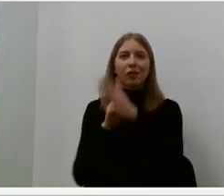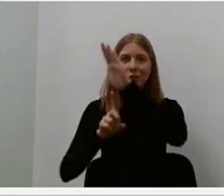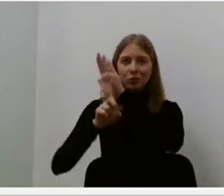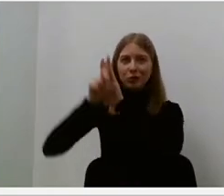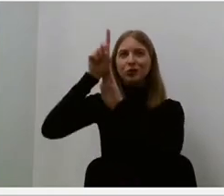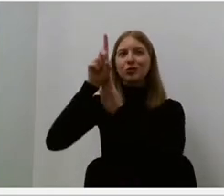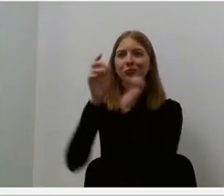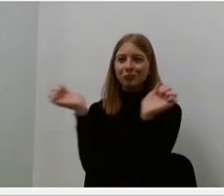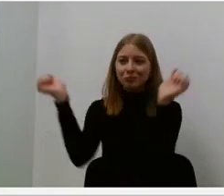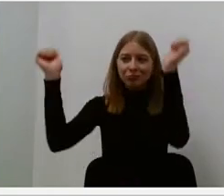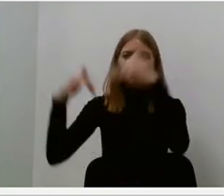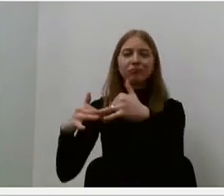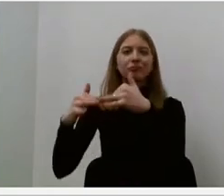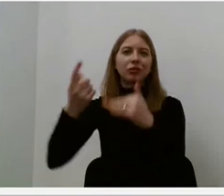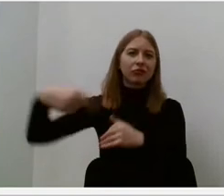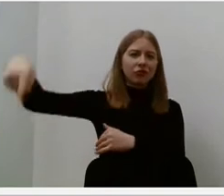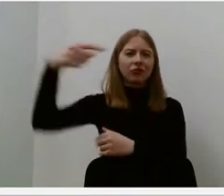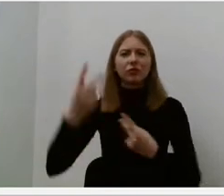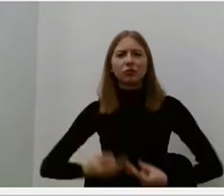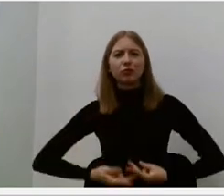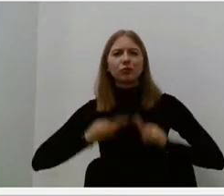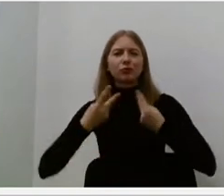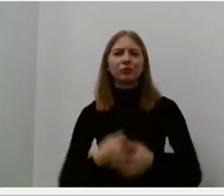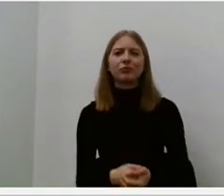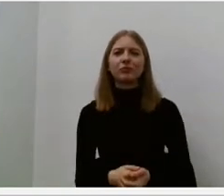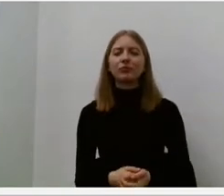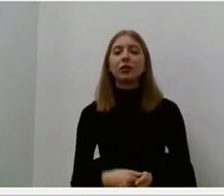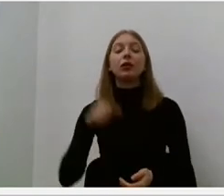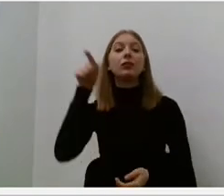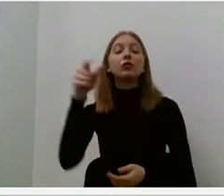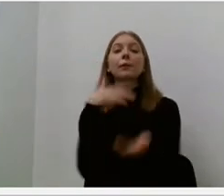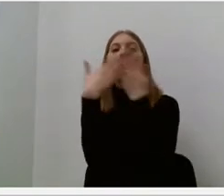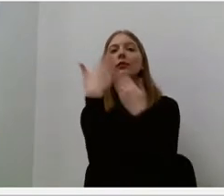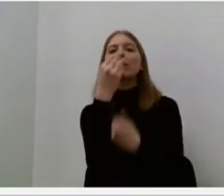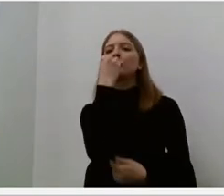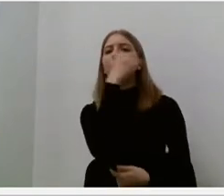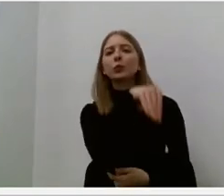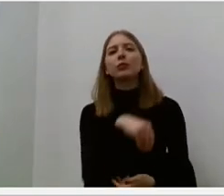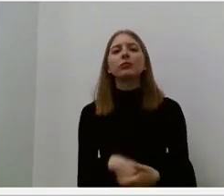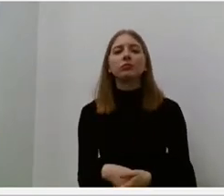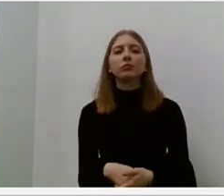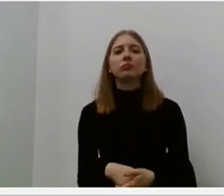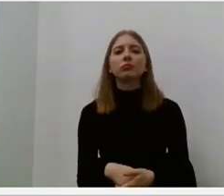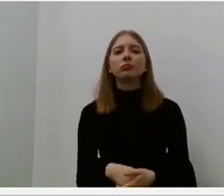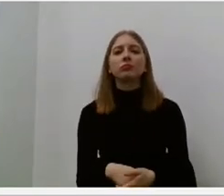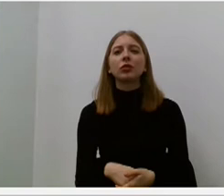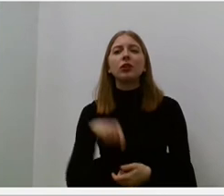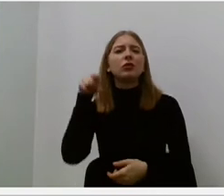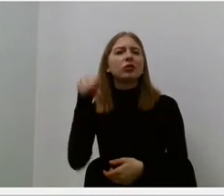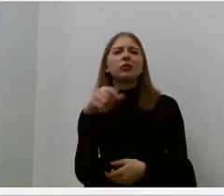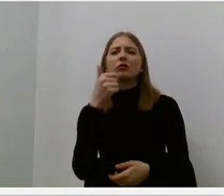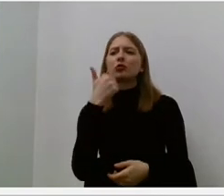šviesos. Tai buvo nustabus bendravimas, pasakojo Melė Lūkšyje. Nepuikų žmonės ir